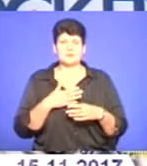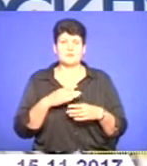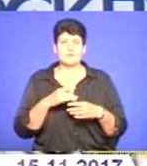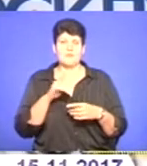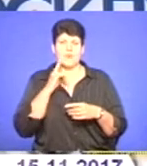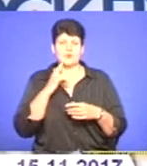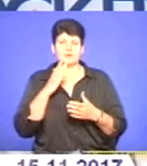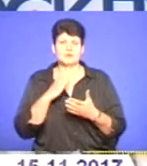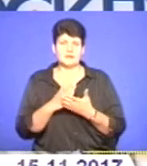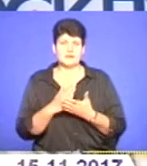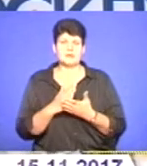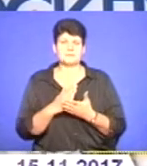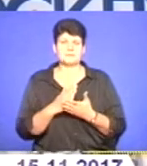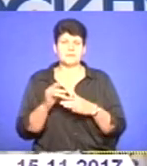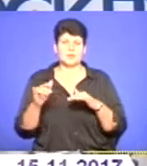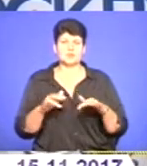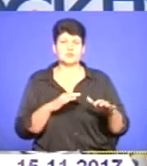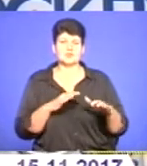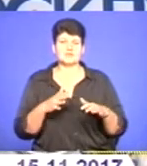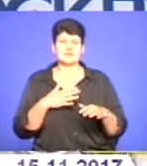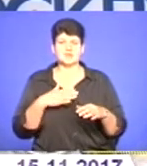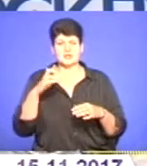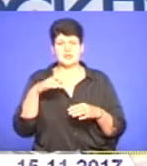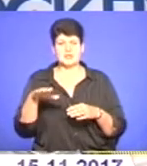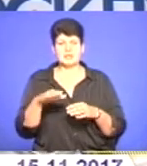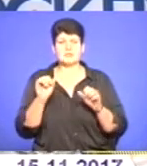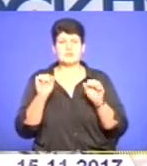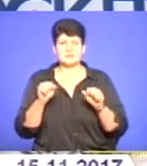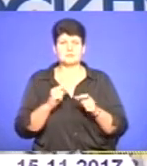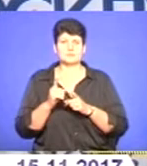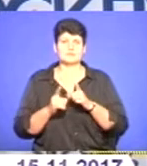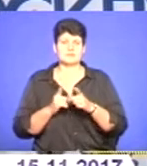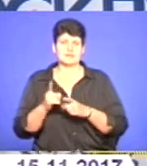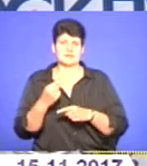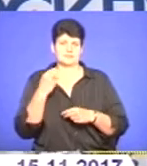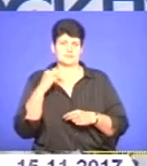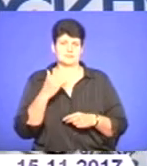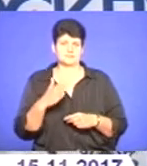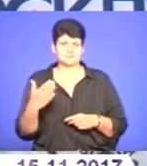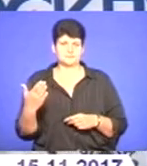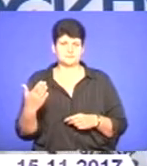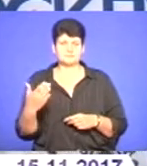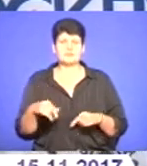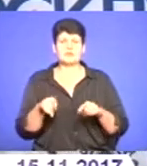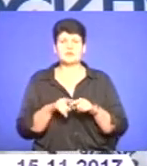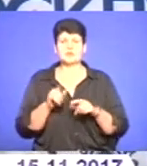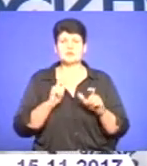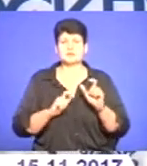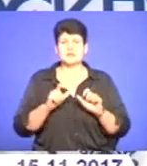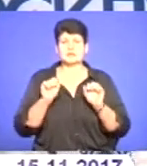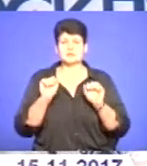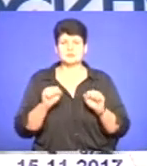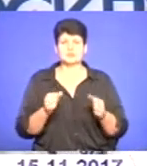рушієм в нашій країні і здатна змінити її на краще. Також студенти зможуть